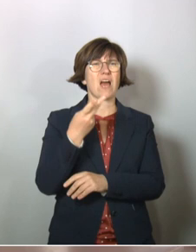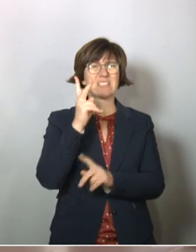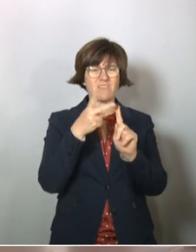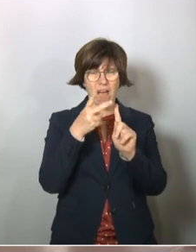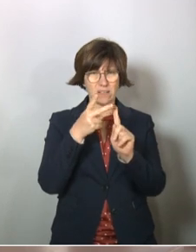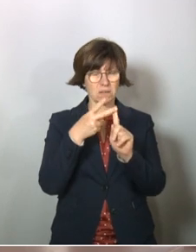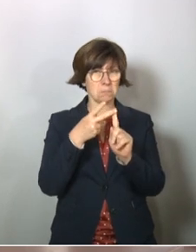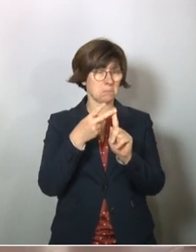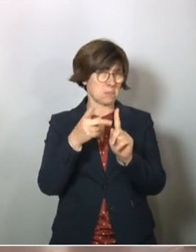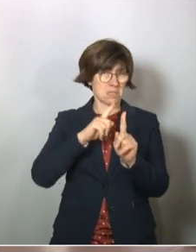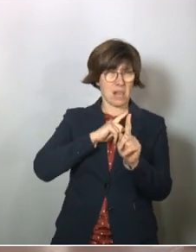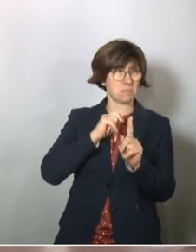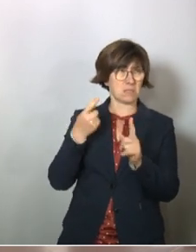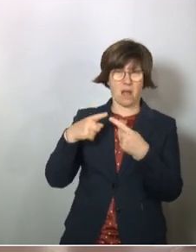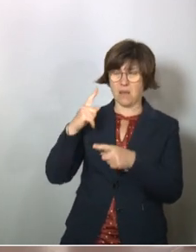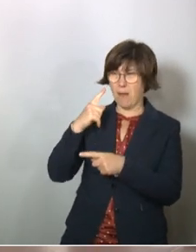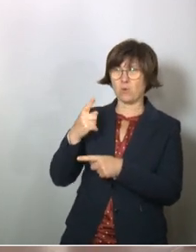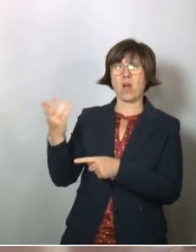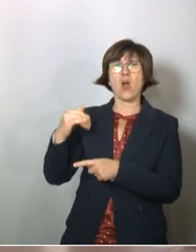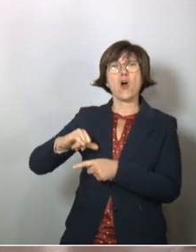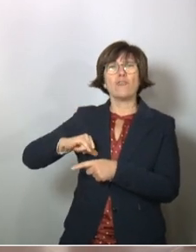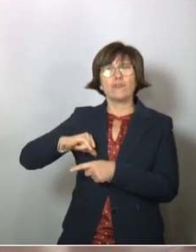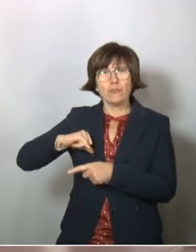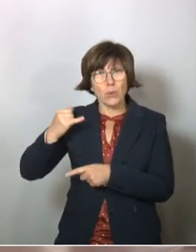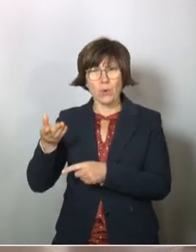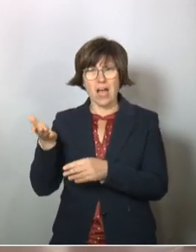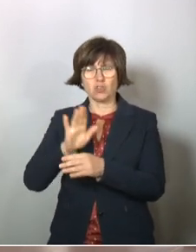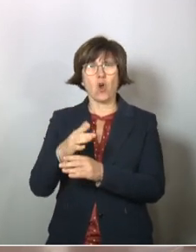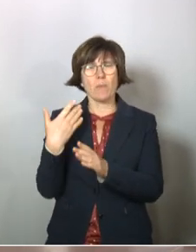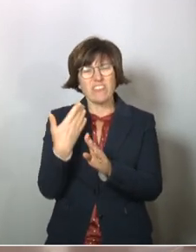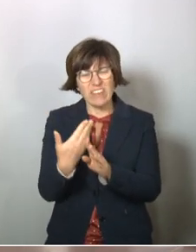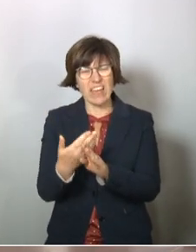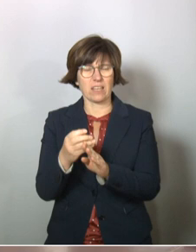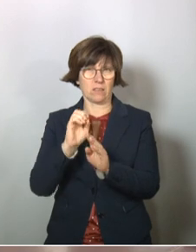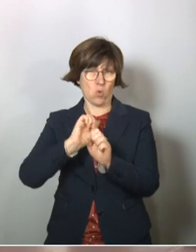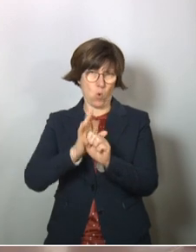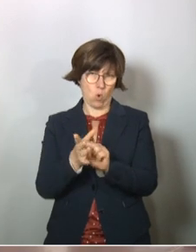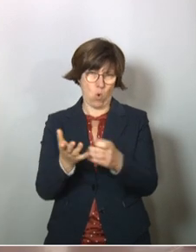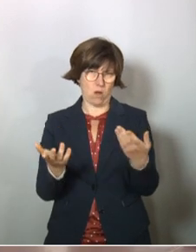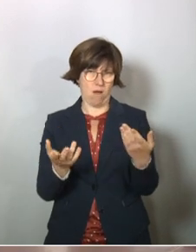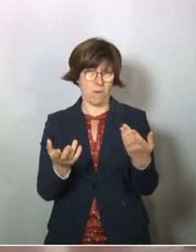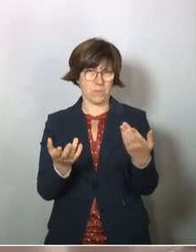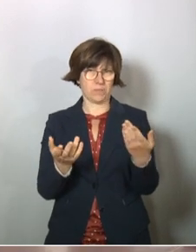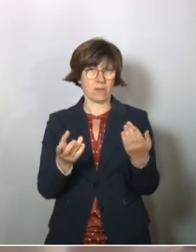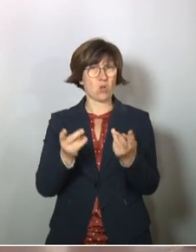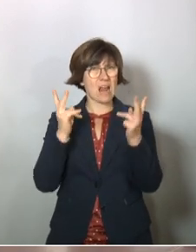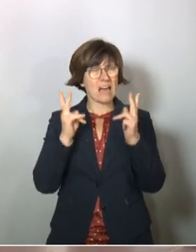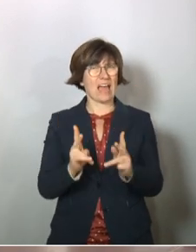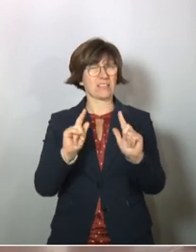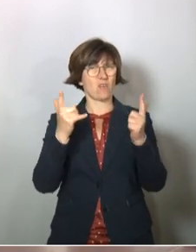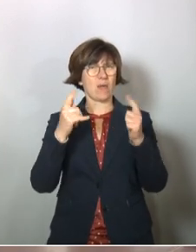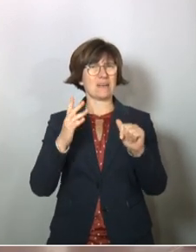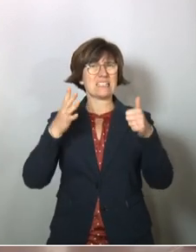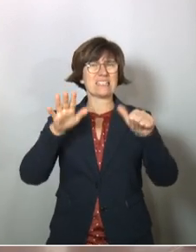Variante, da weiche ich ein bisschen von dir ab. Er ist früher wegen des Coronavirus gestorben. Man hat ein Recht auf Leben. Und sechs